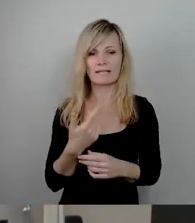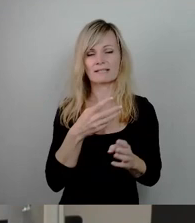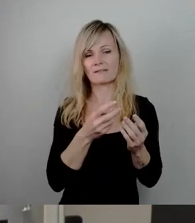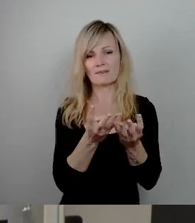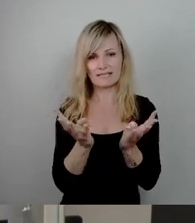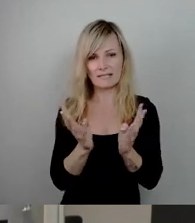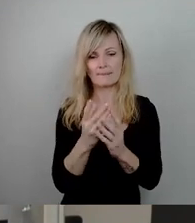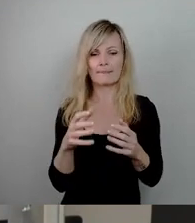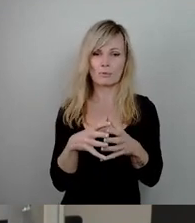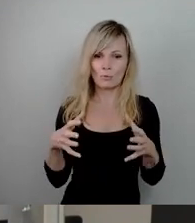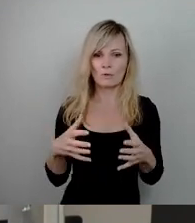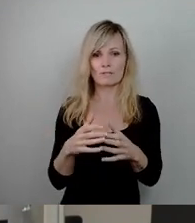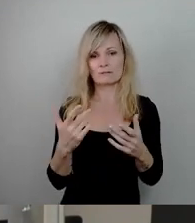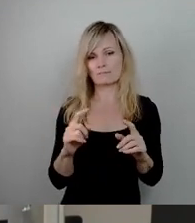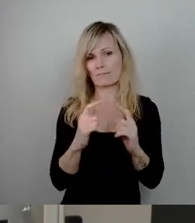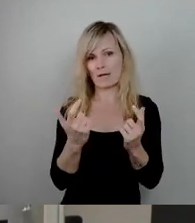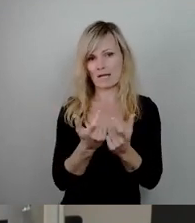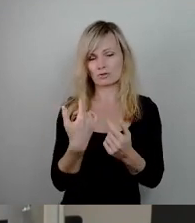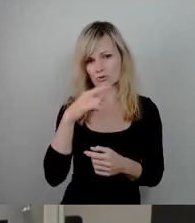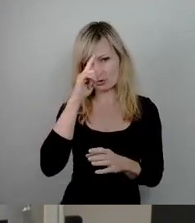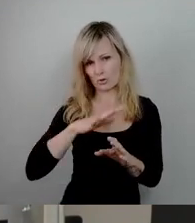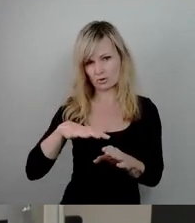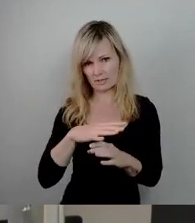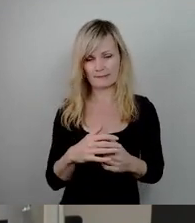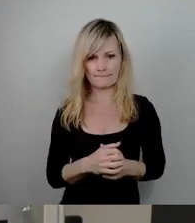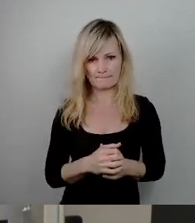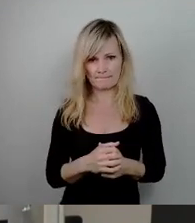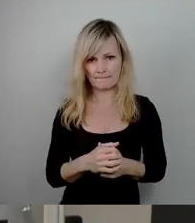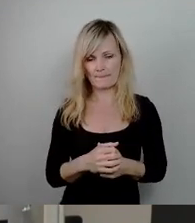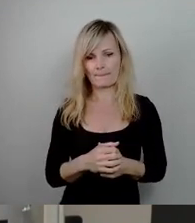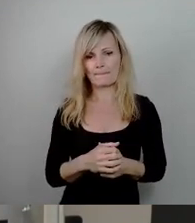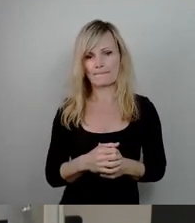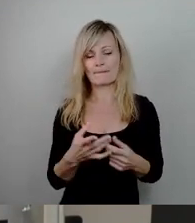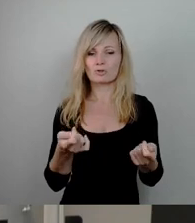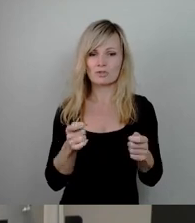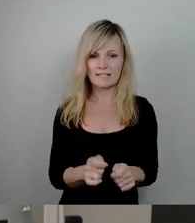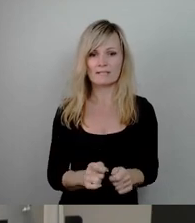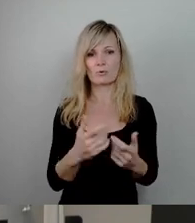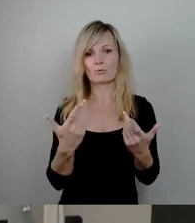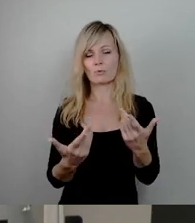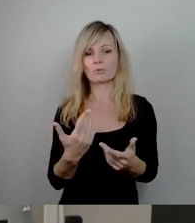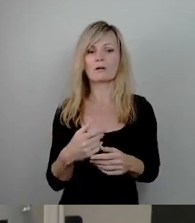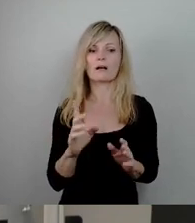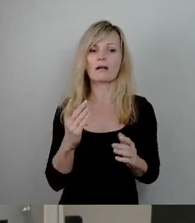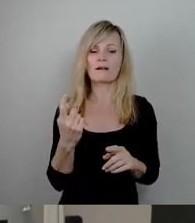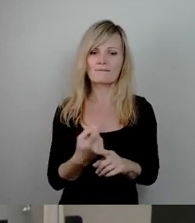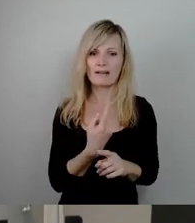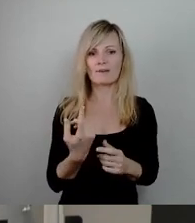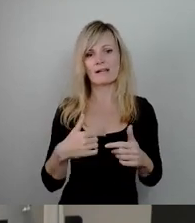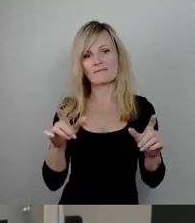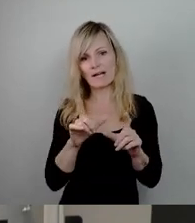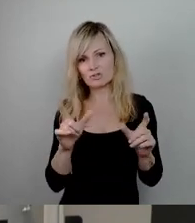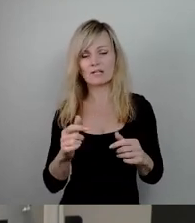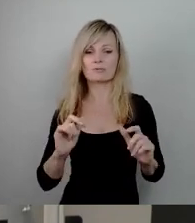größten Branchen in Deutschland. Was die Schließung oder der Wegfall von Veranstaltungs und Livemusikspielstätten bedeutet,